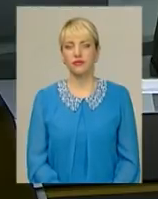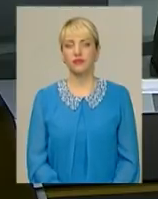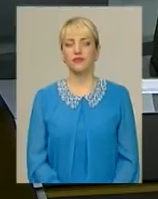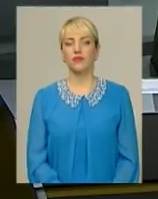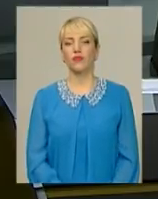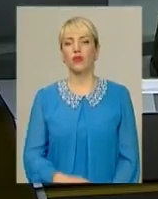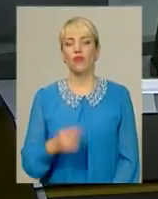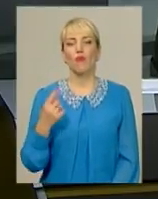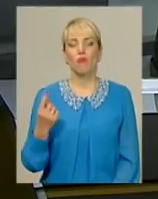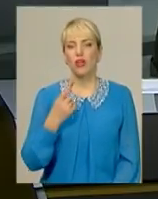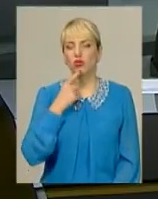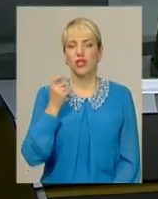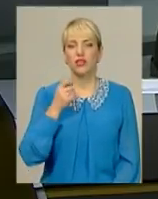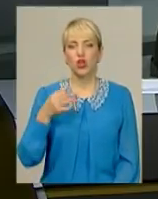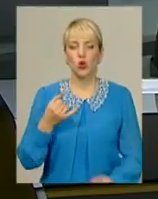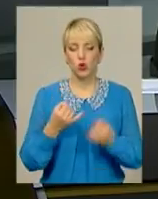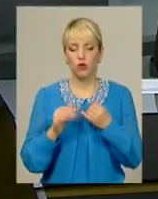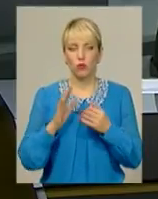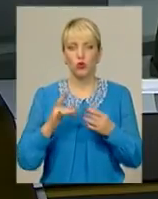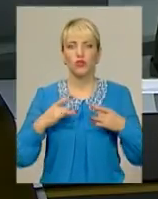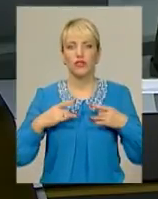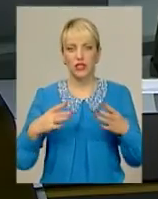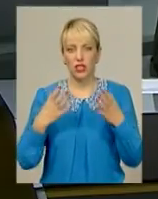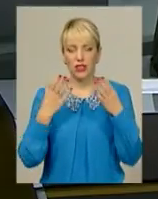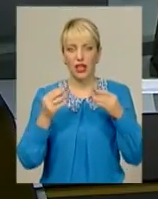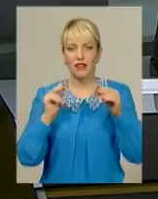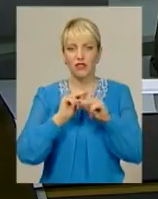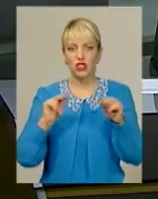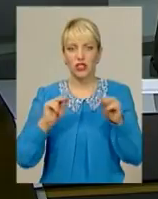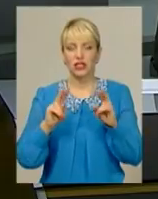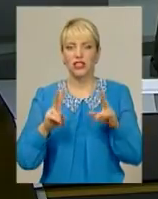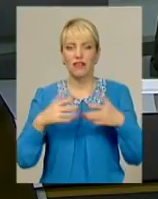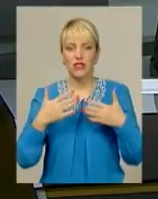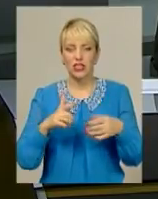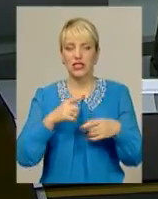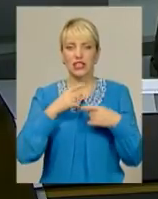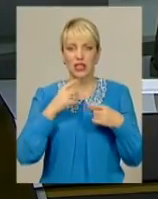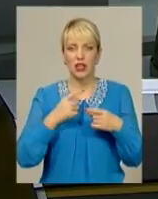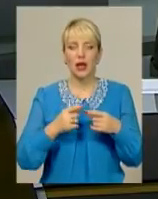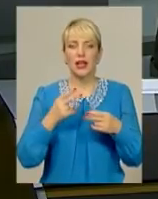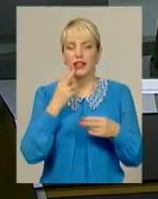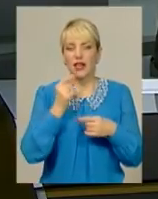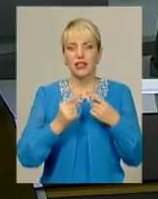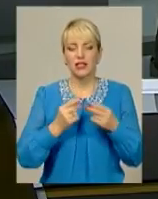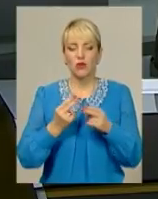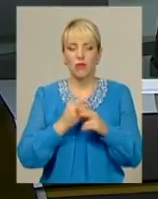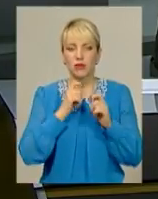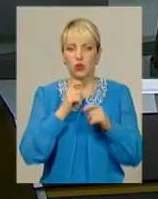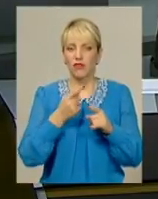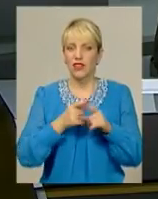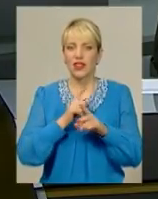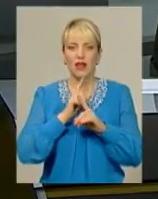У першу неділю жовтня в Україні відзначатимуть День вчителя. І як вже склалося, традиційно без подарунків він не